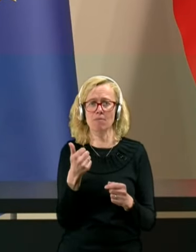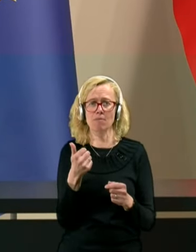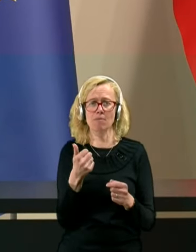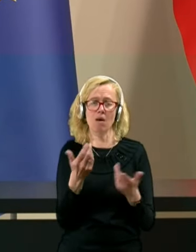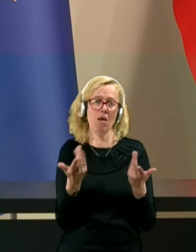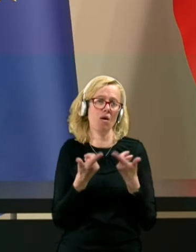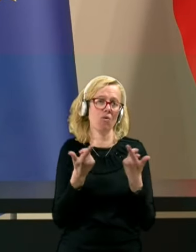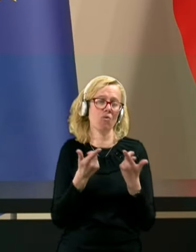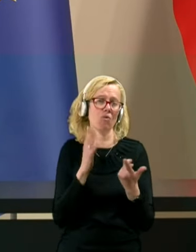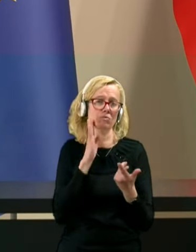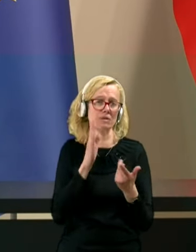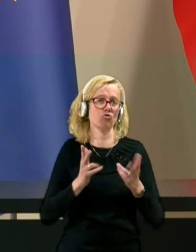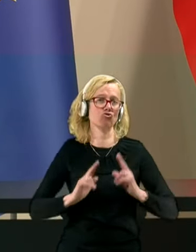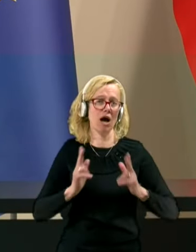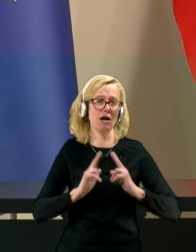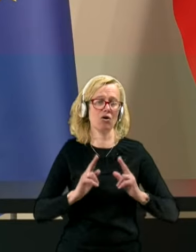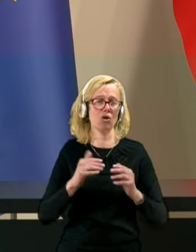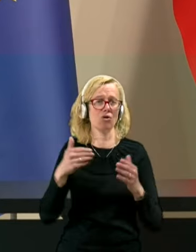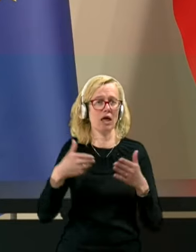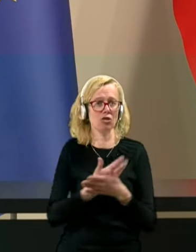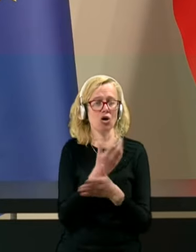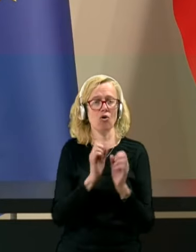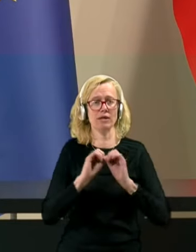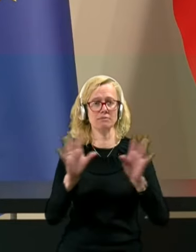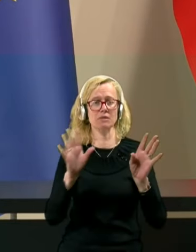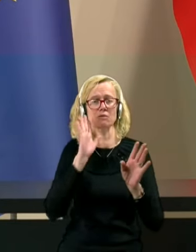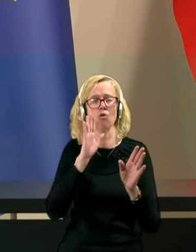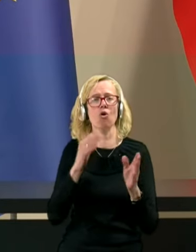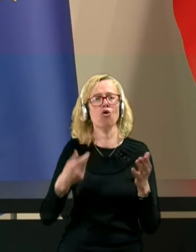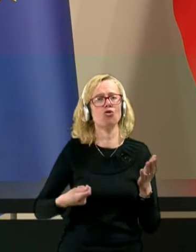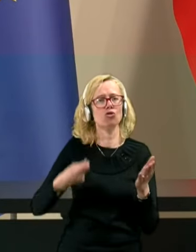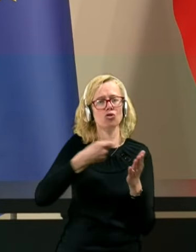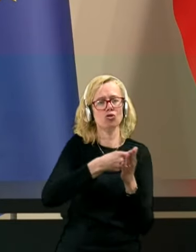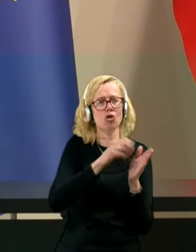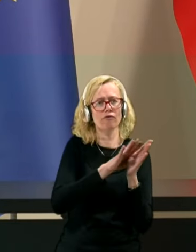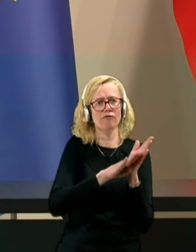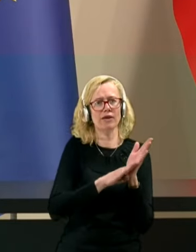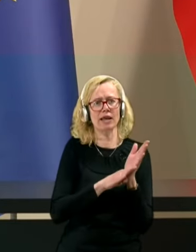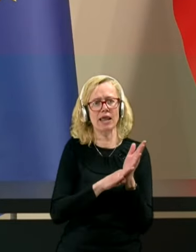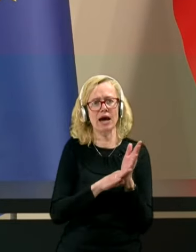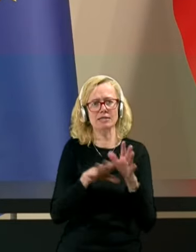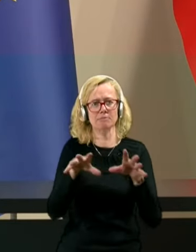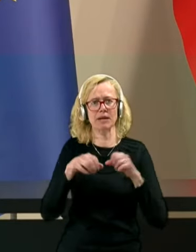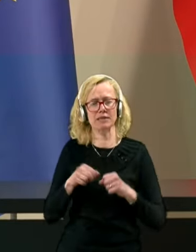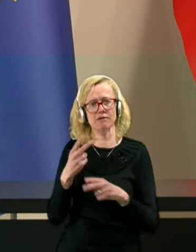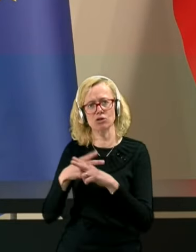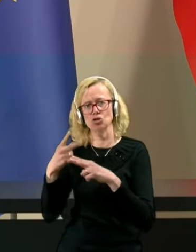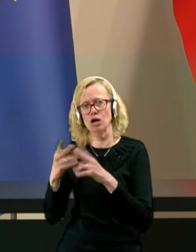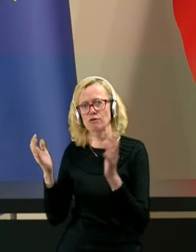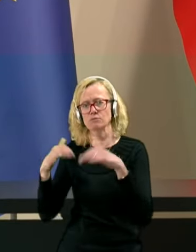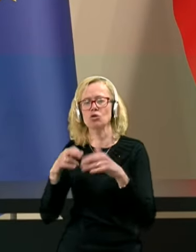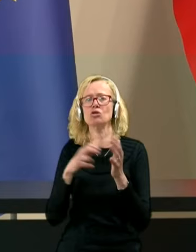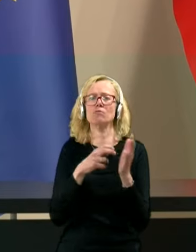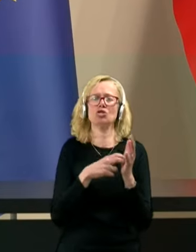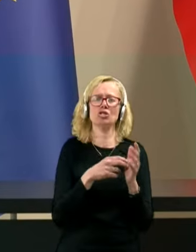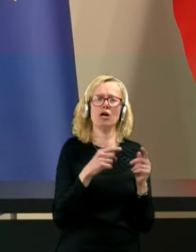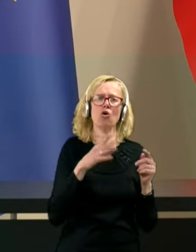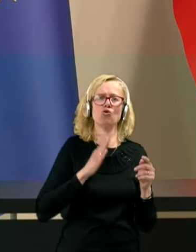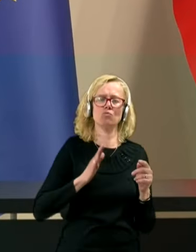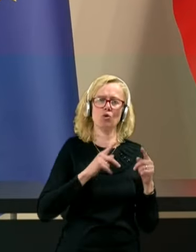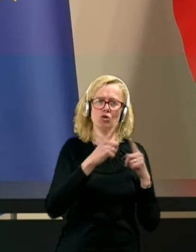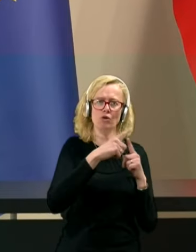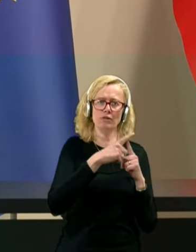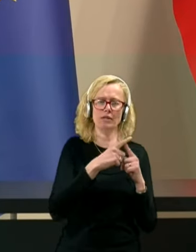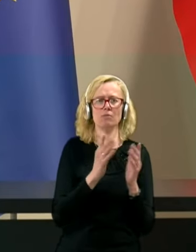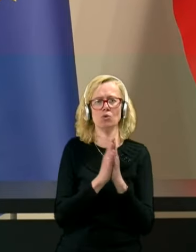čakalo, torej, da bo šlo se v nov razpis, ko bo novela sprejeta v državnem zboru, to je to, pa še bi gospoda Tonina prosila za komentar na to temo in pa naesta,